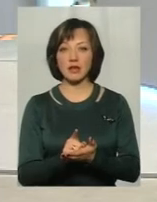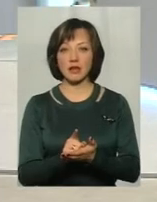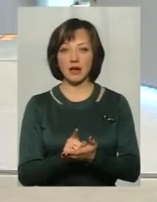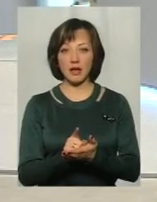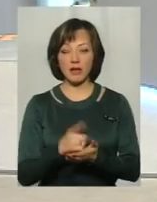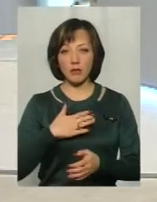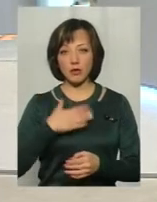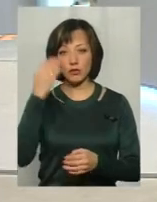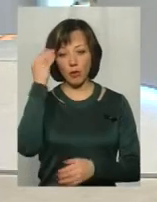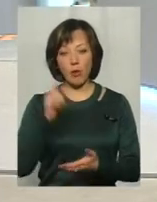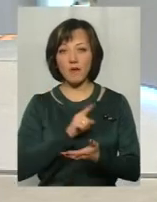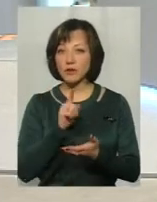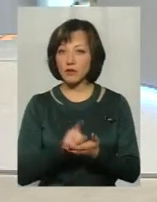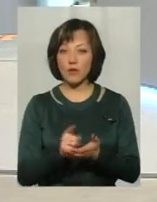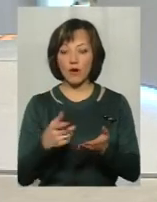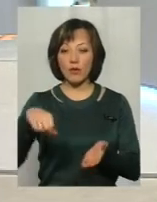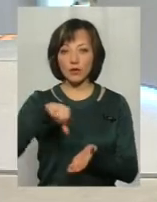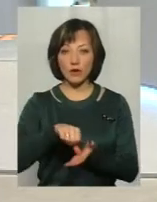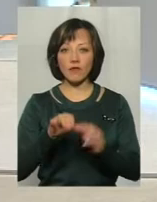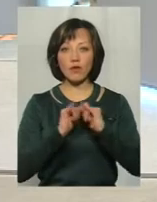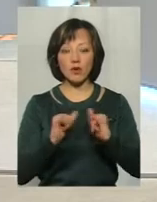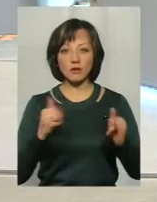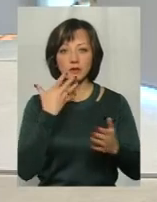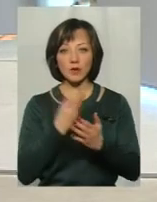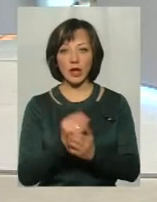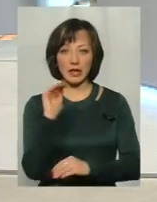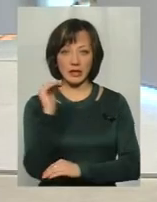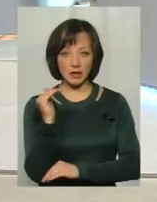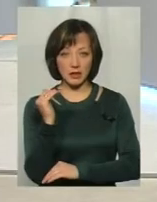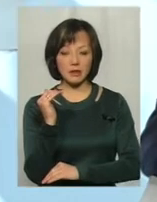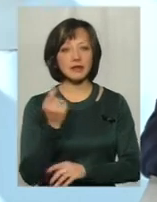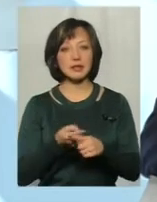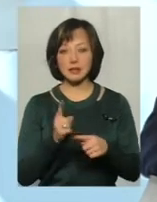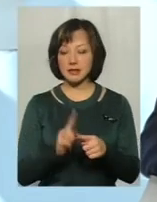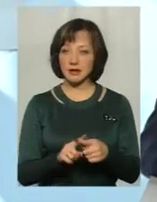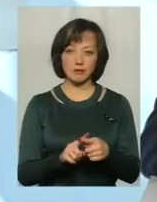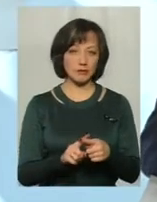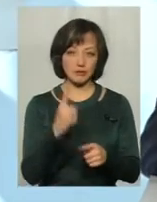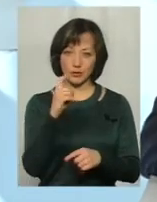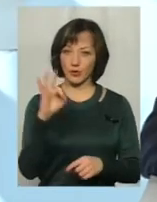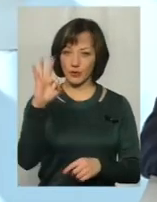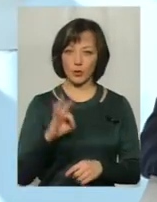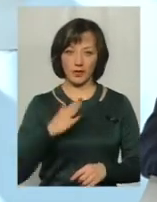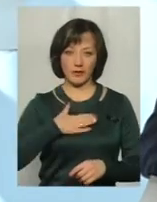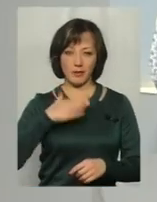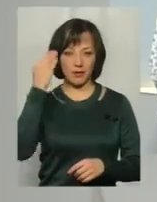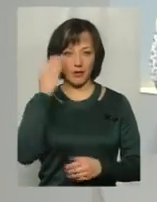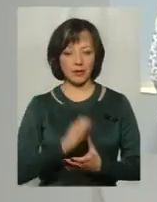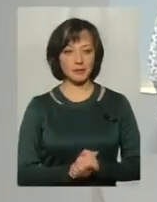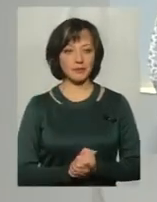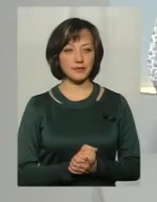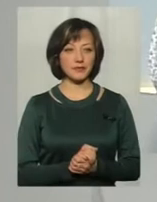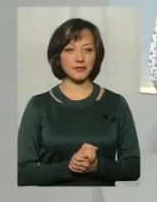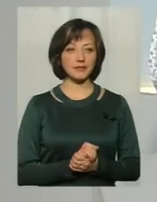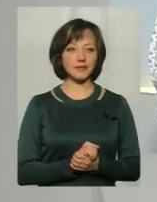'язані, як на мене, обов'язково брати участь в розвитку своєї дитини – це апріорі, як на мене. Дякую, пане